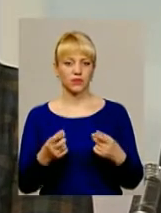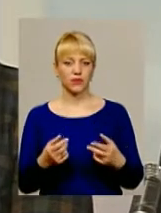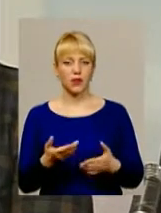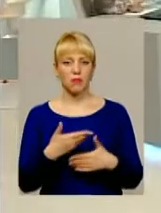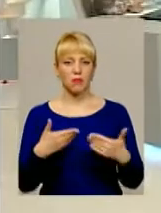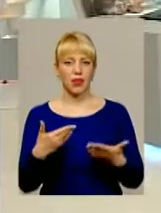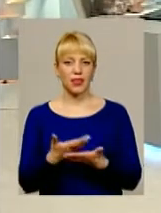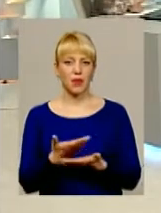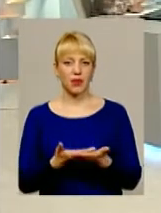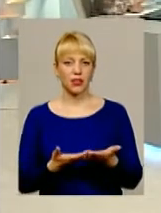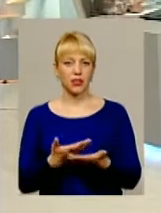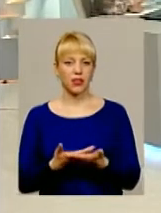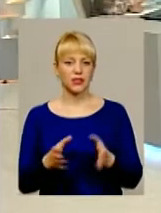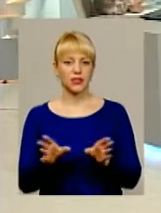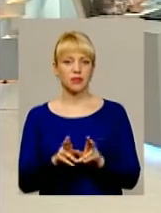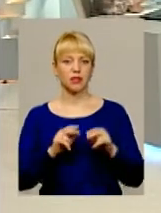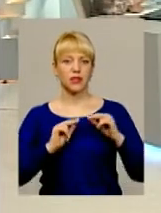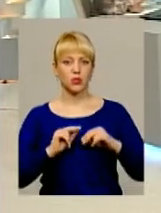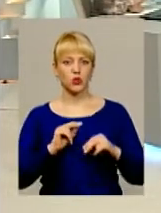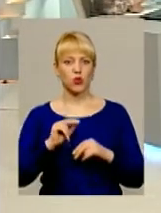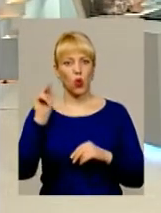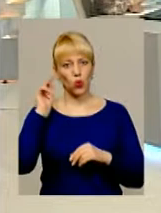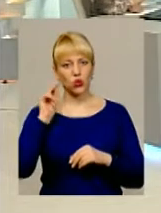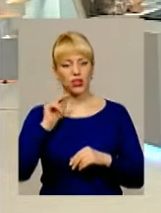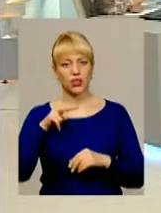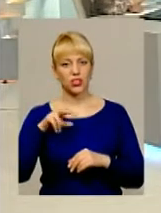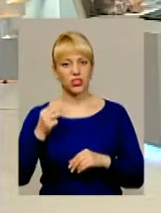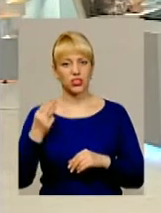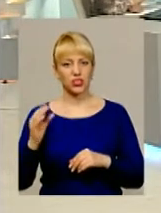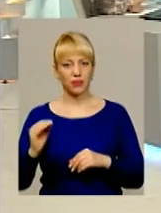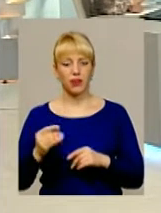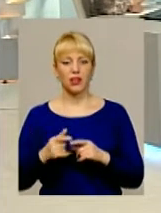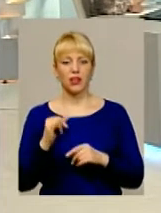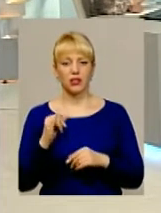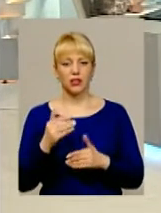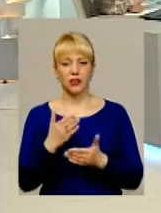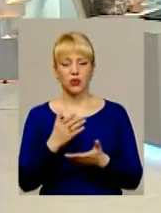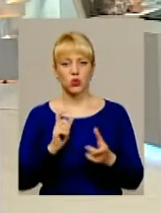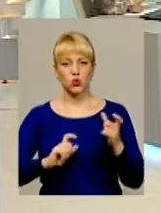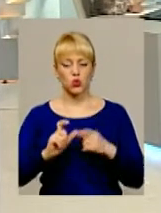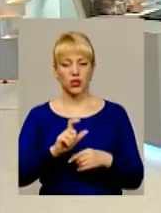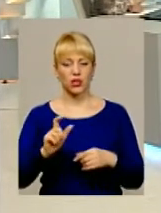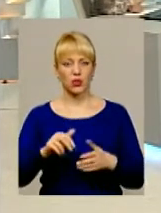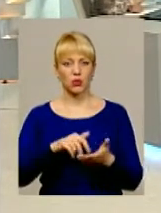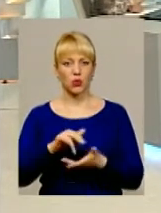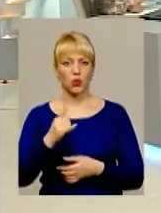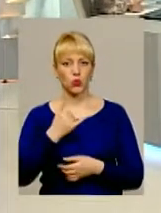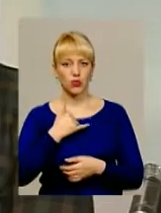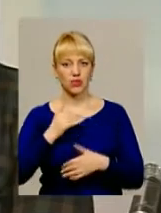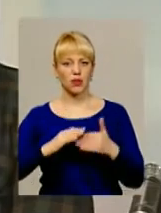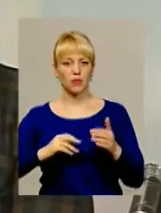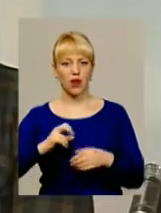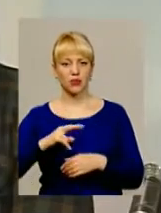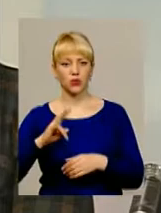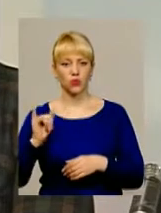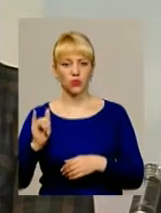наприклад, співпрацюємо з училищем, і студенти проходять у нас практику на нашому